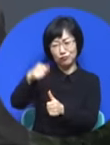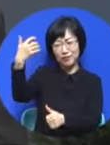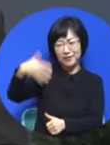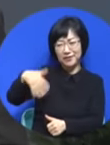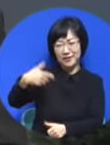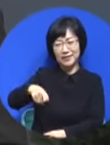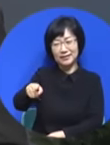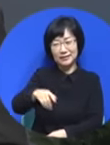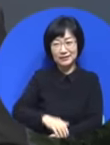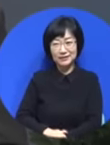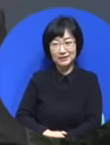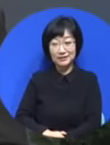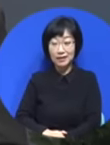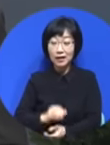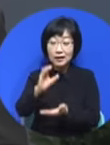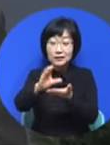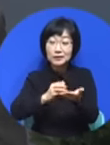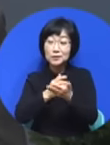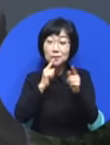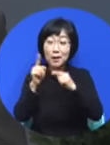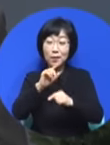그리스도가 다 이루어졌다고 말씀하셨어.